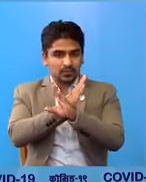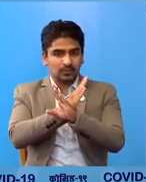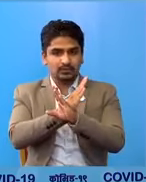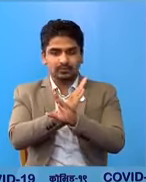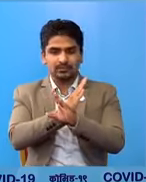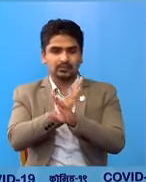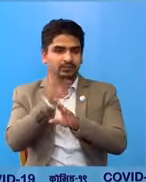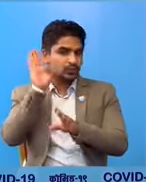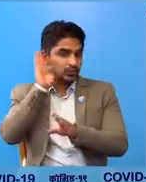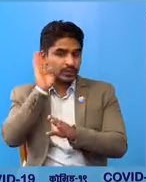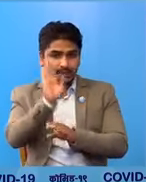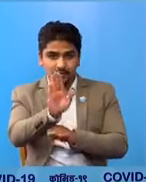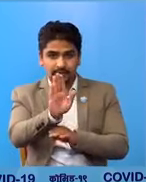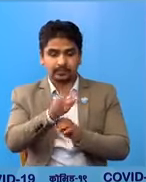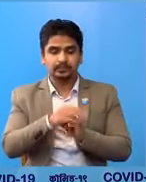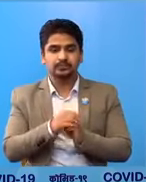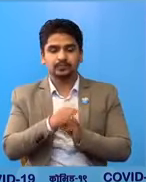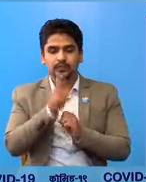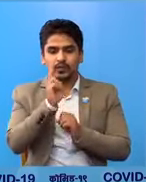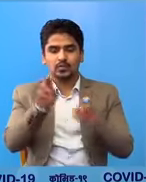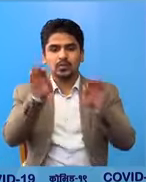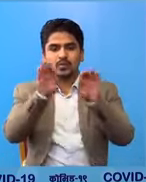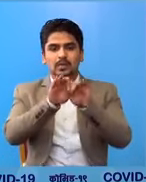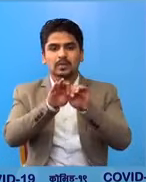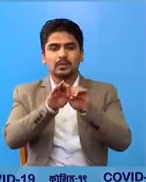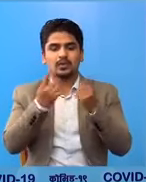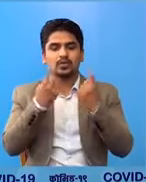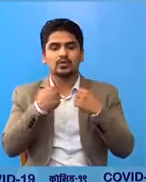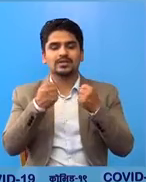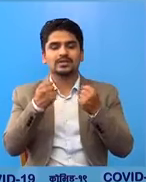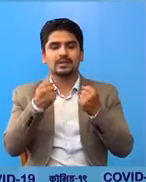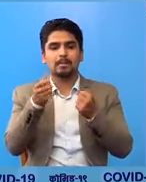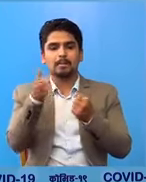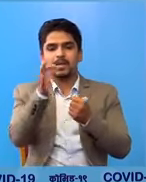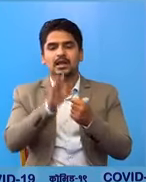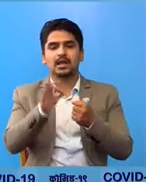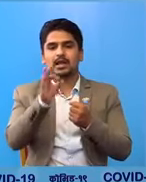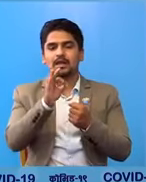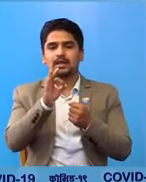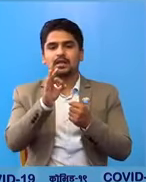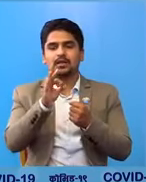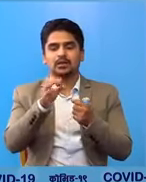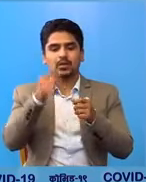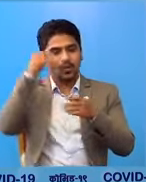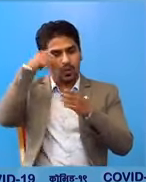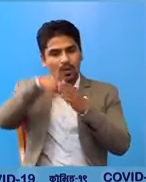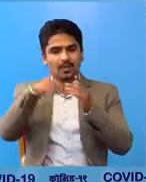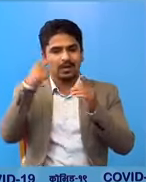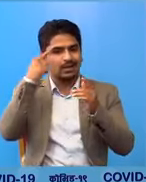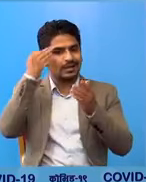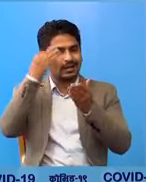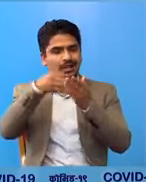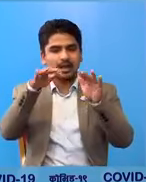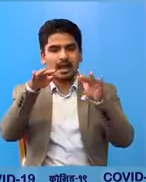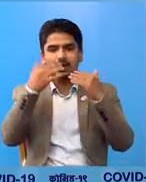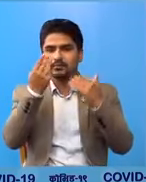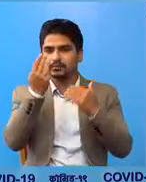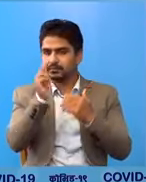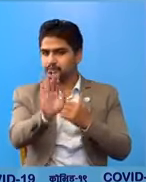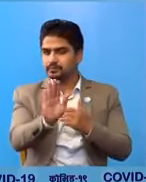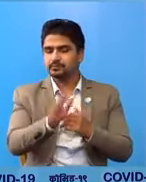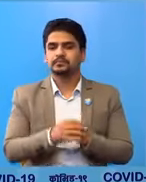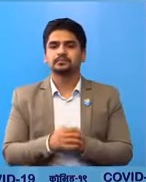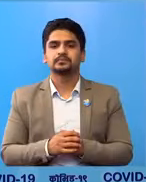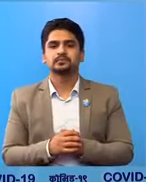रोक लगायको बुजिये को हुँदा एस सम्मन्दमा स्वास्थ्य तता जन संक्या मत्रालेको गंबिर ध्याना कर्शन बाईको